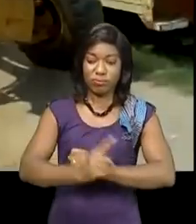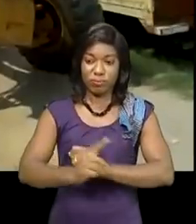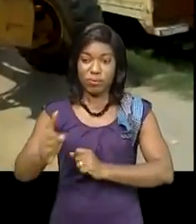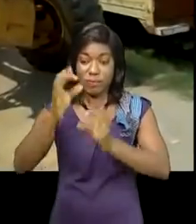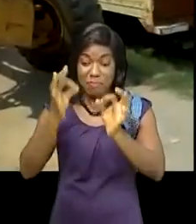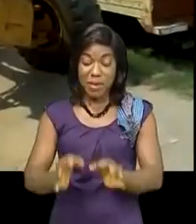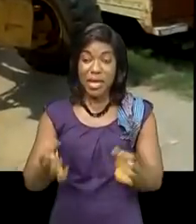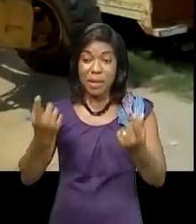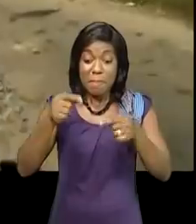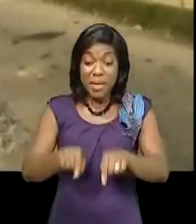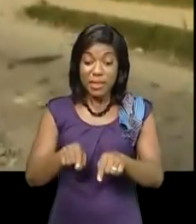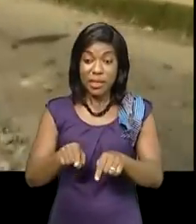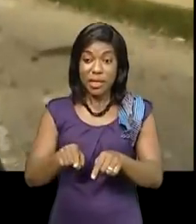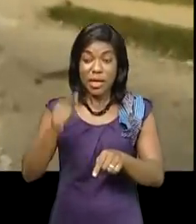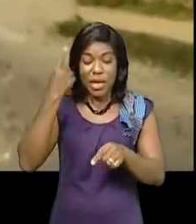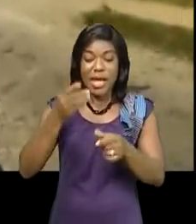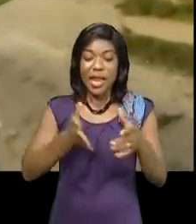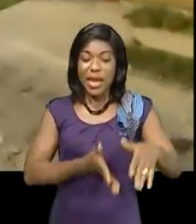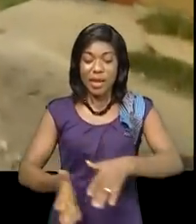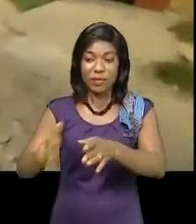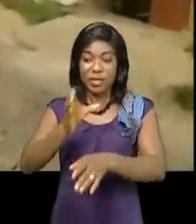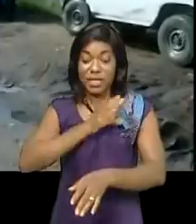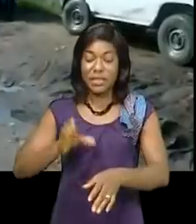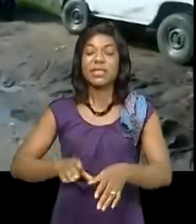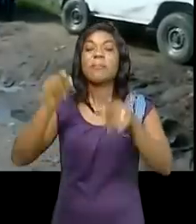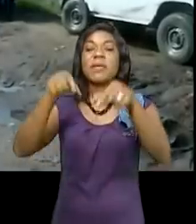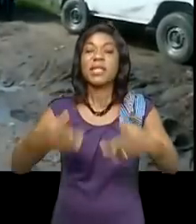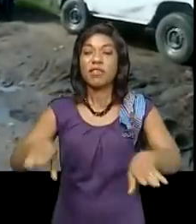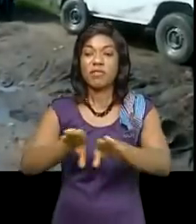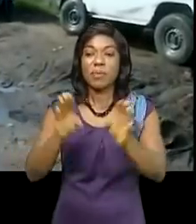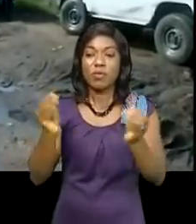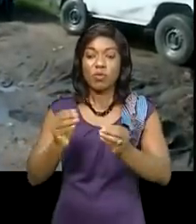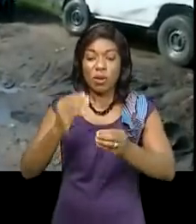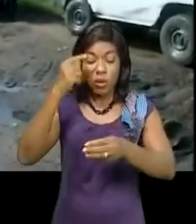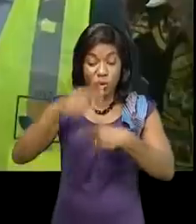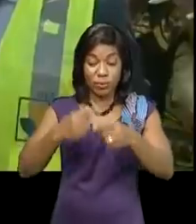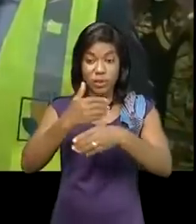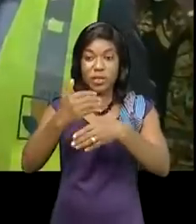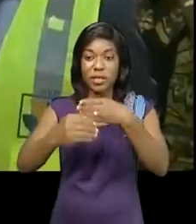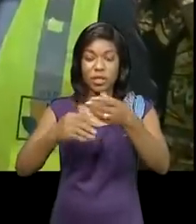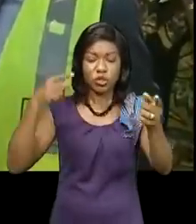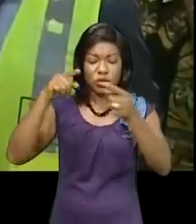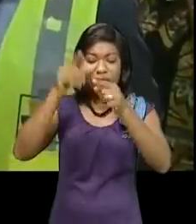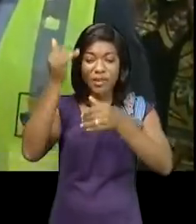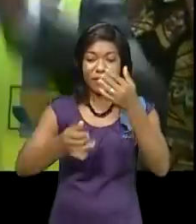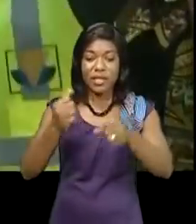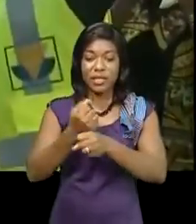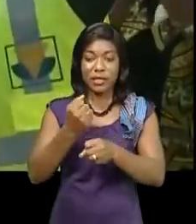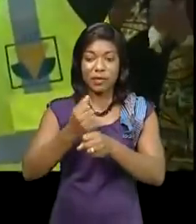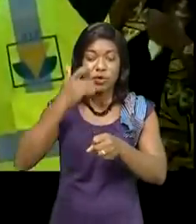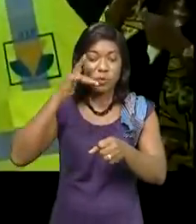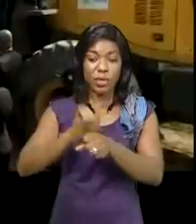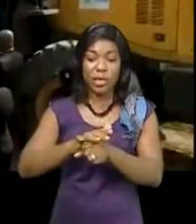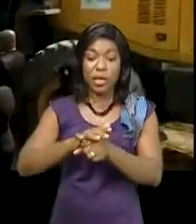sa réhabilitation en cours, l'avenue chrétienne est désormais fermée à la circulation jusqu'à la fin de travaux prévus